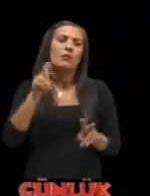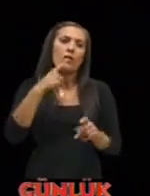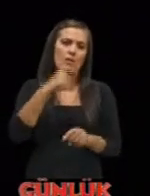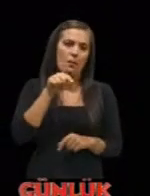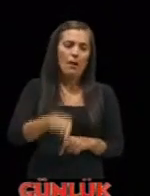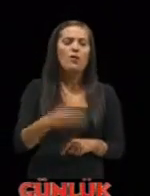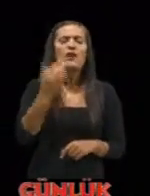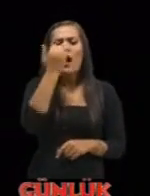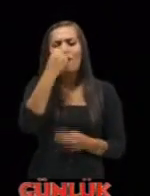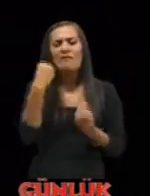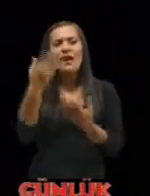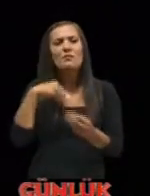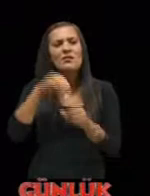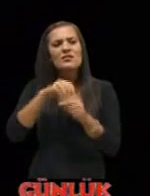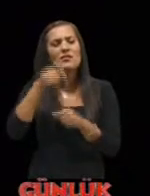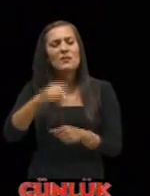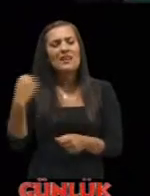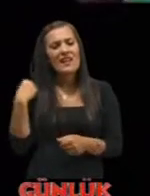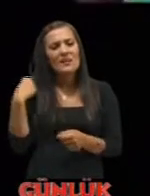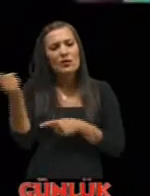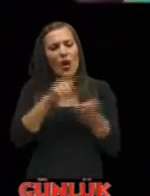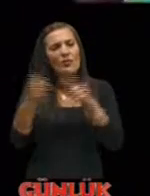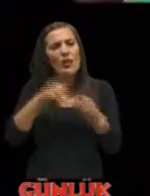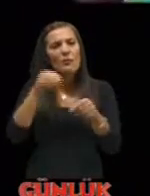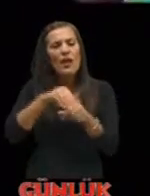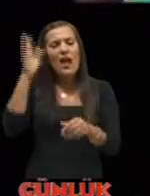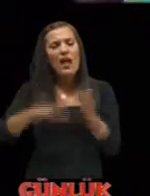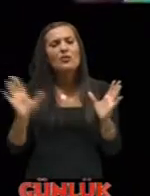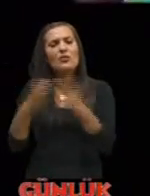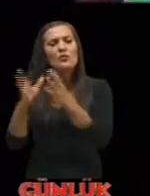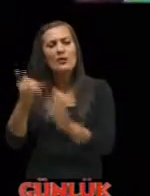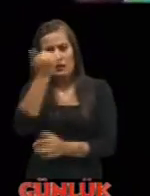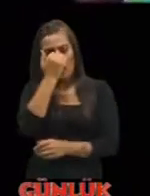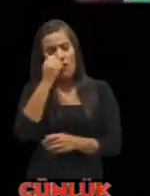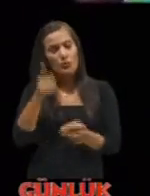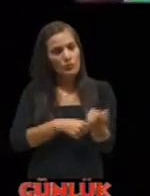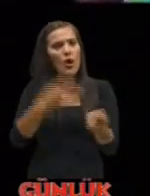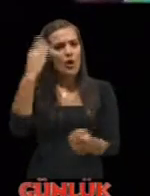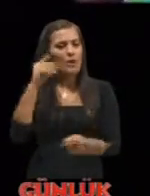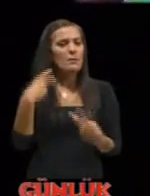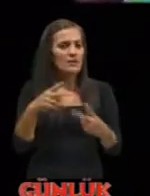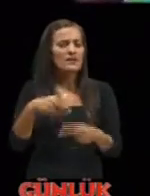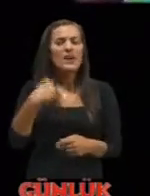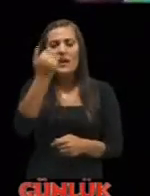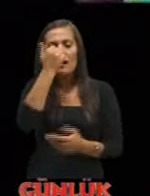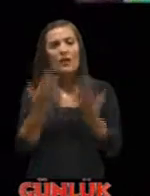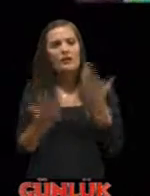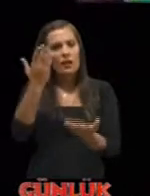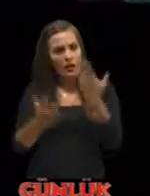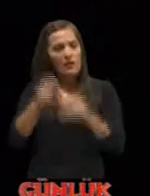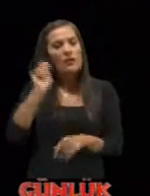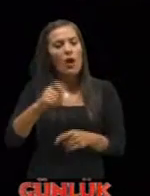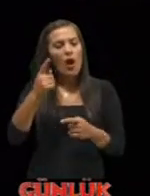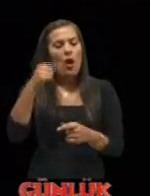kan verme sırasında uygulanan yeni yöntemlerle alt gruplarına kadar kan grubunuzu öğrenebilirsiniz kan değerleriniz de ölçülür